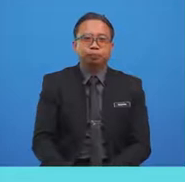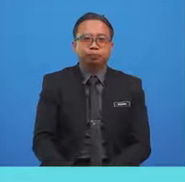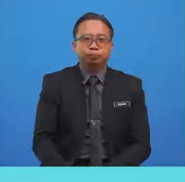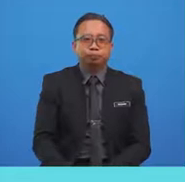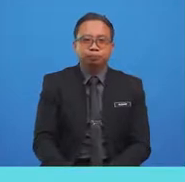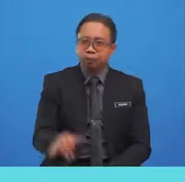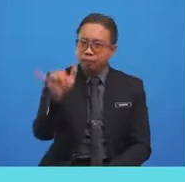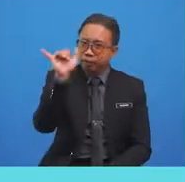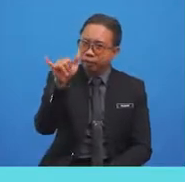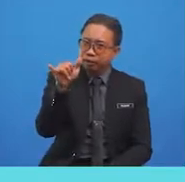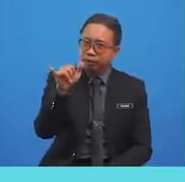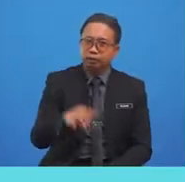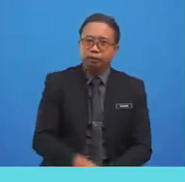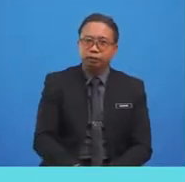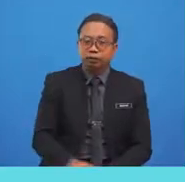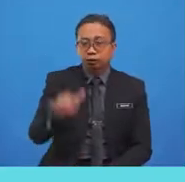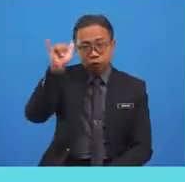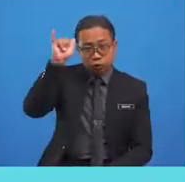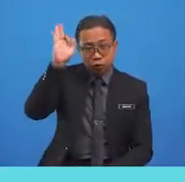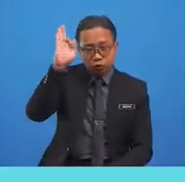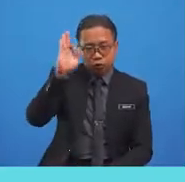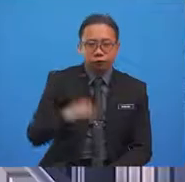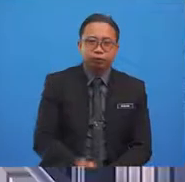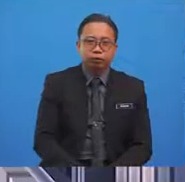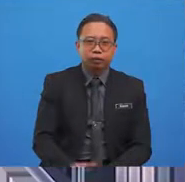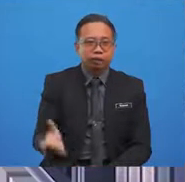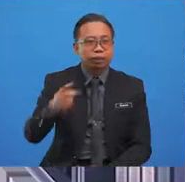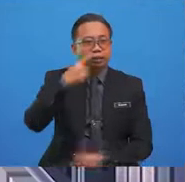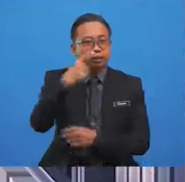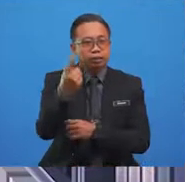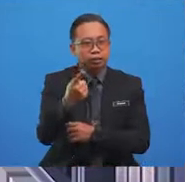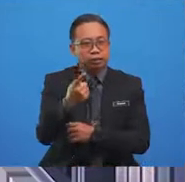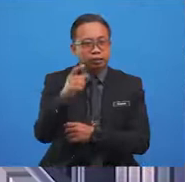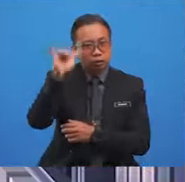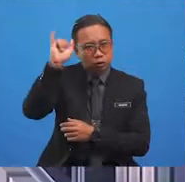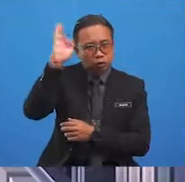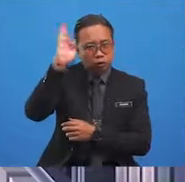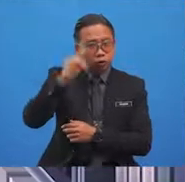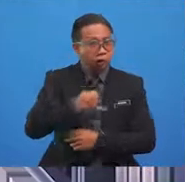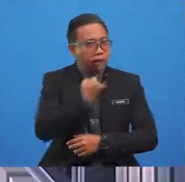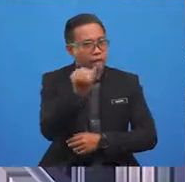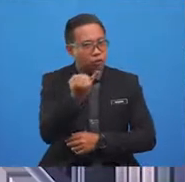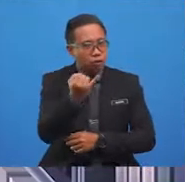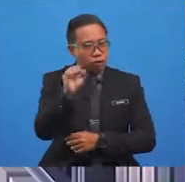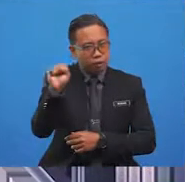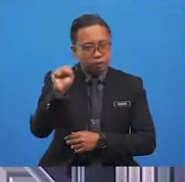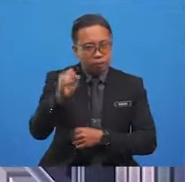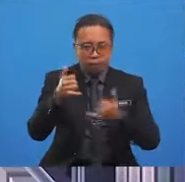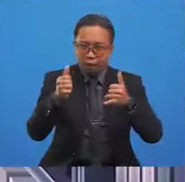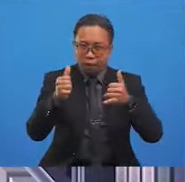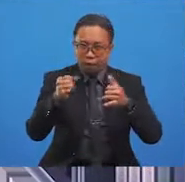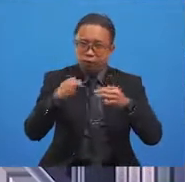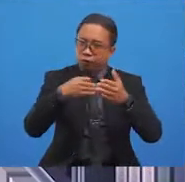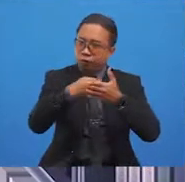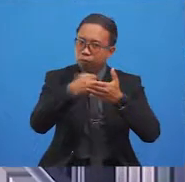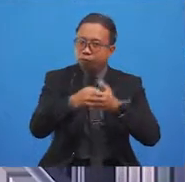Yes, it is Yusuf. And let's say together, Yusuf enjoys playing football.